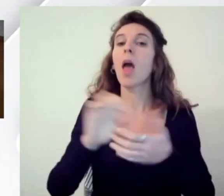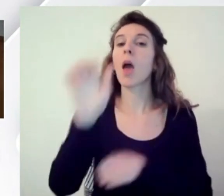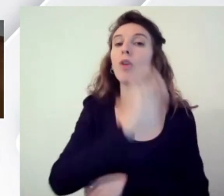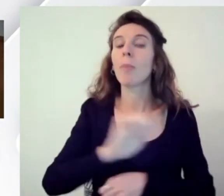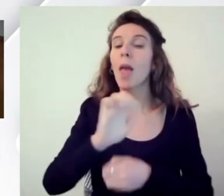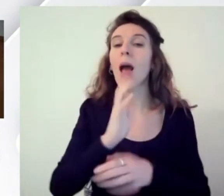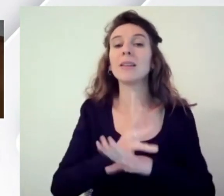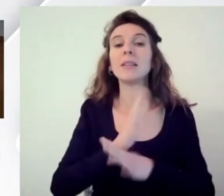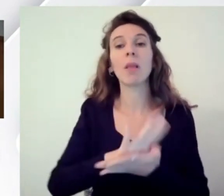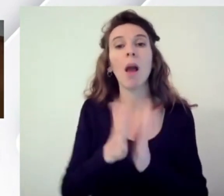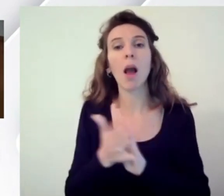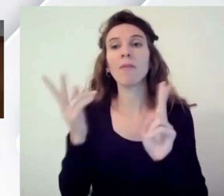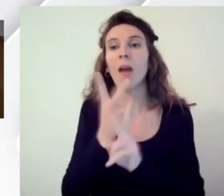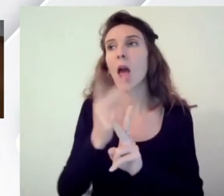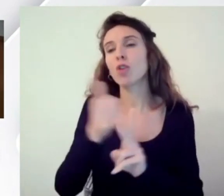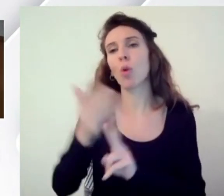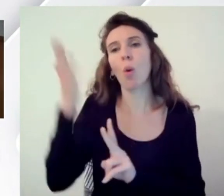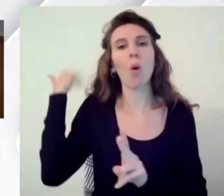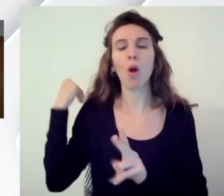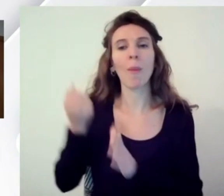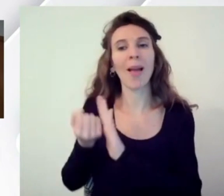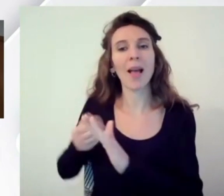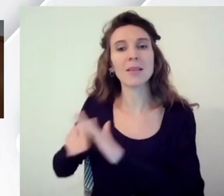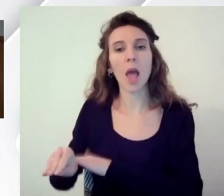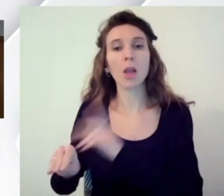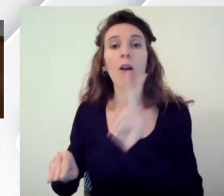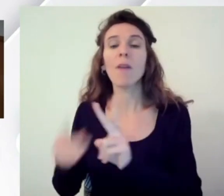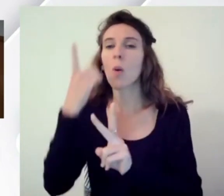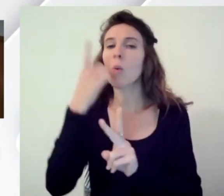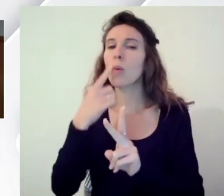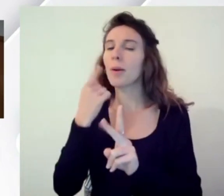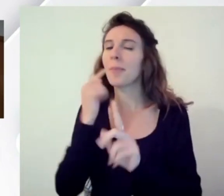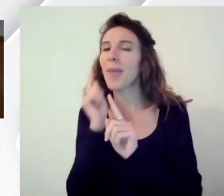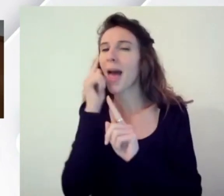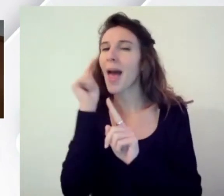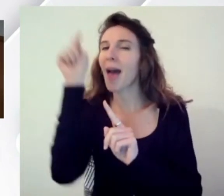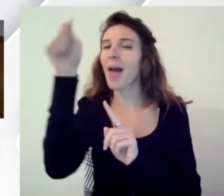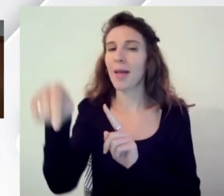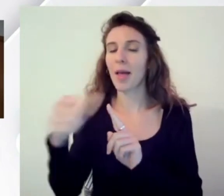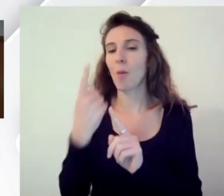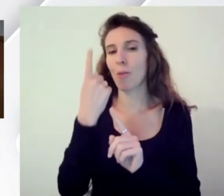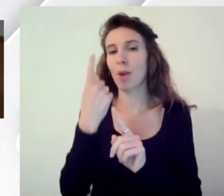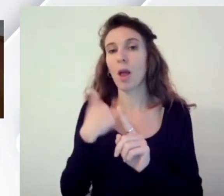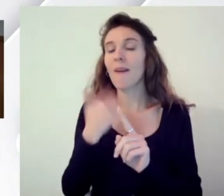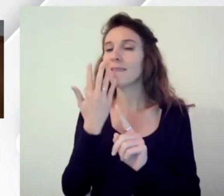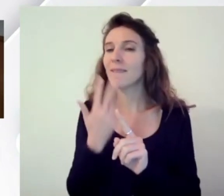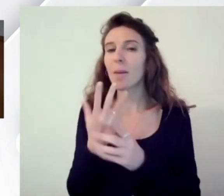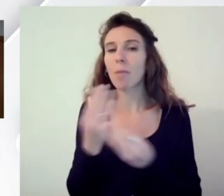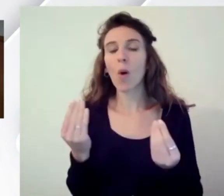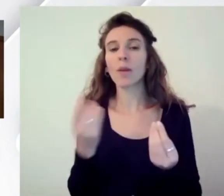legislatore europeo all'epoca vorrei lanciare la palla avanti per i prossimi anni e dire intanto una cosa mi è piaciuto molto quando